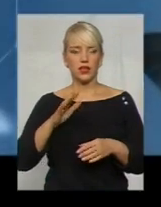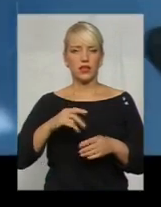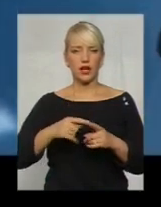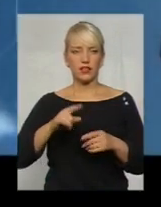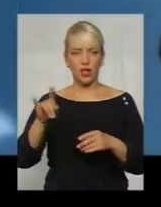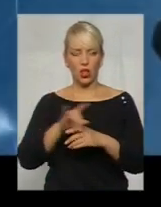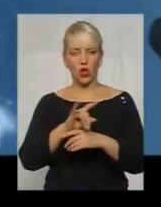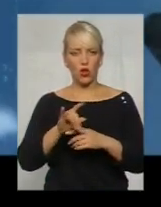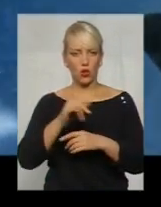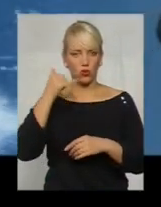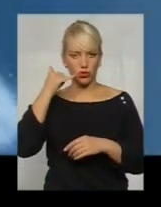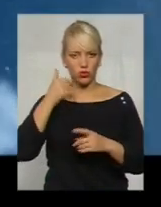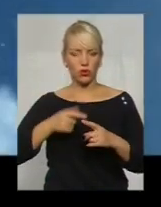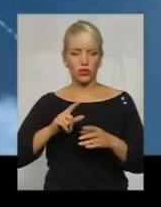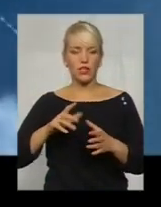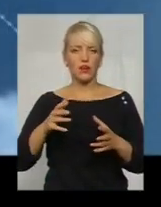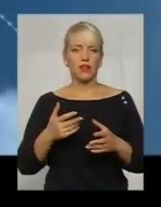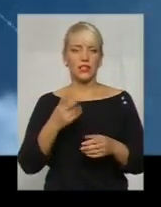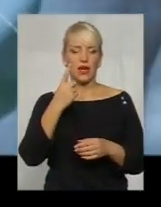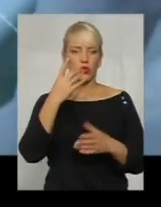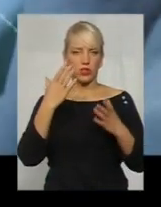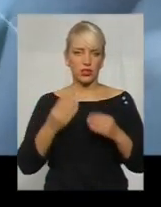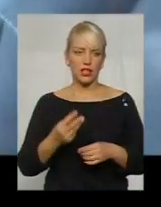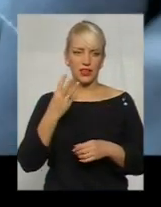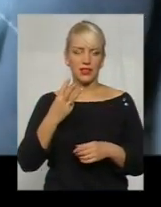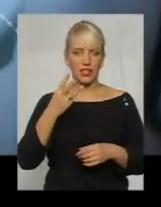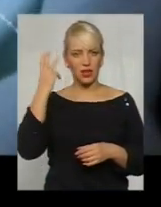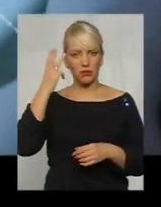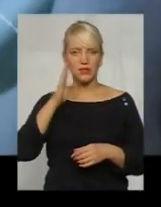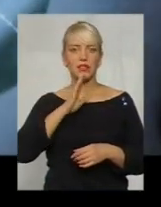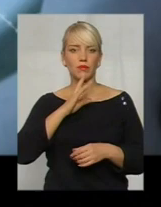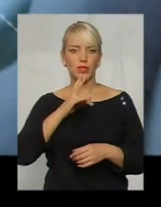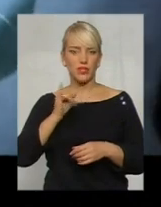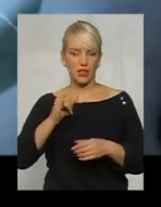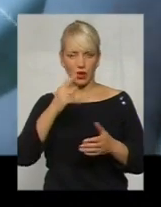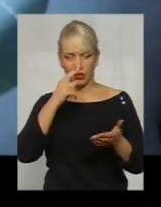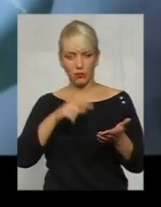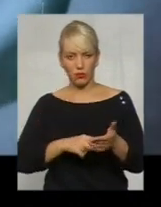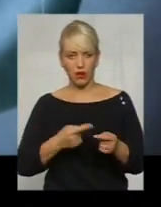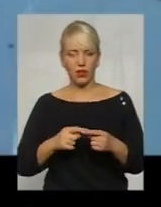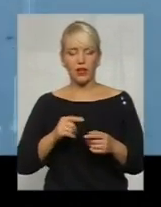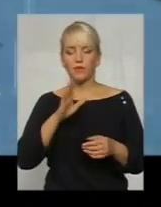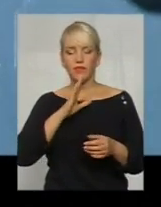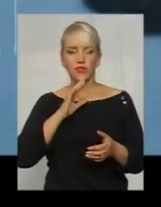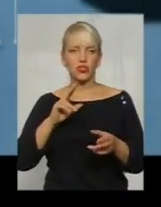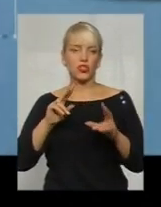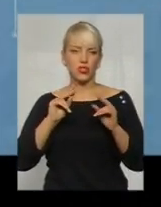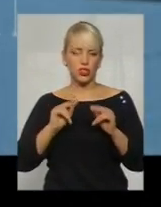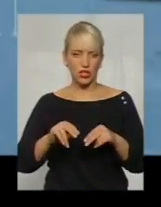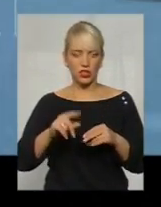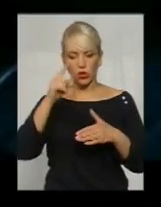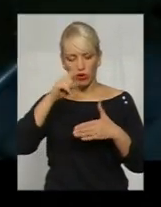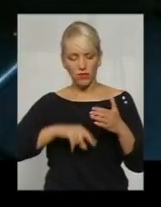технології впіймалося за один день одразу три хмельницькі пенсіонерки. Представниці чесного і довірливого покоління